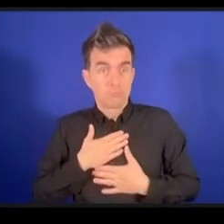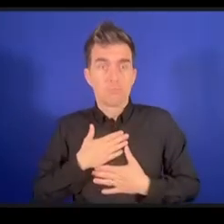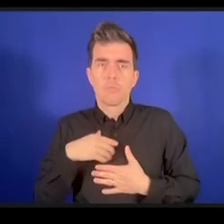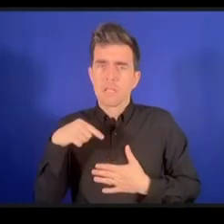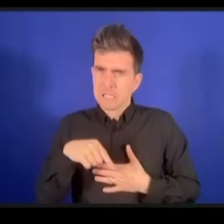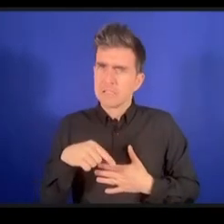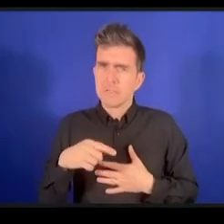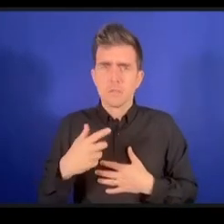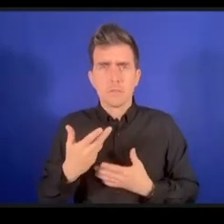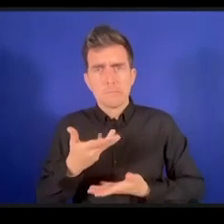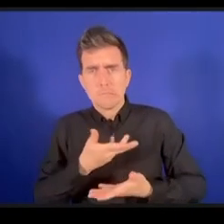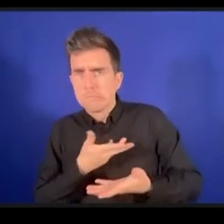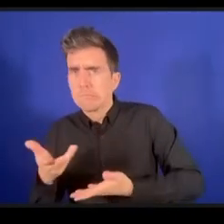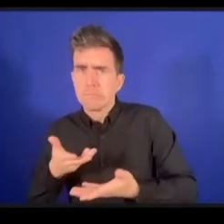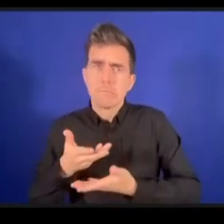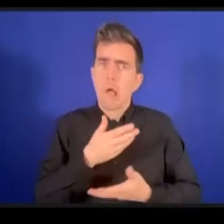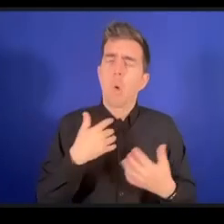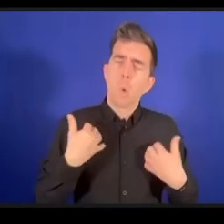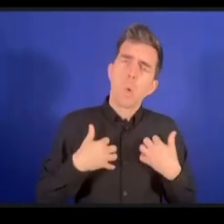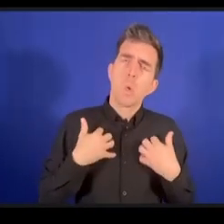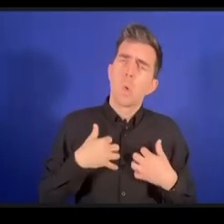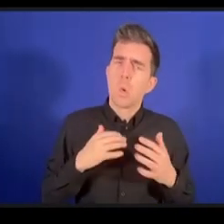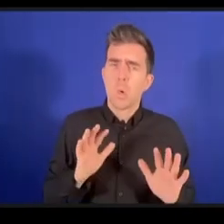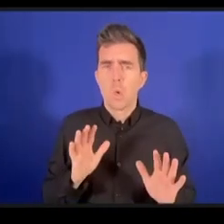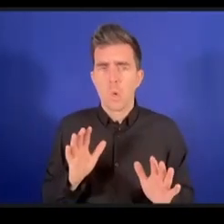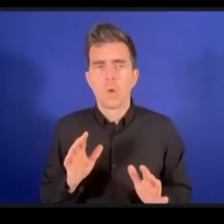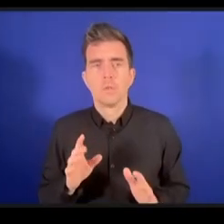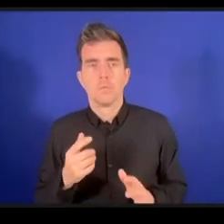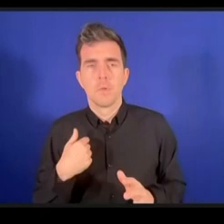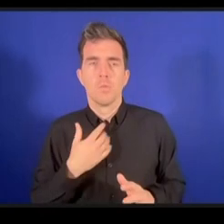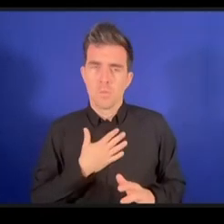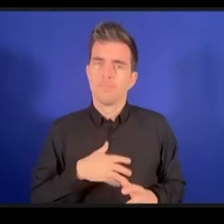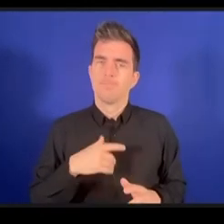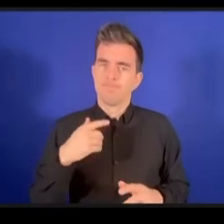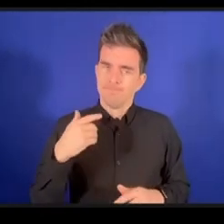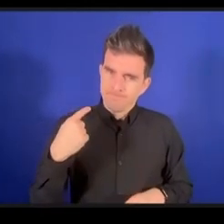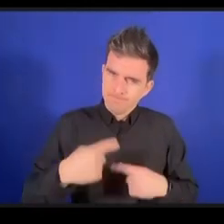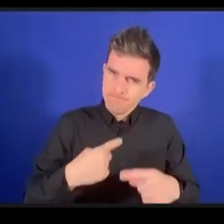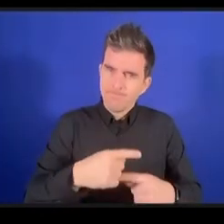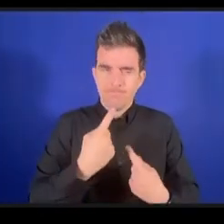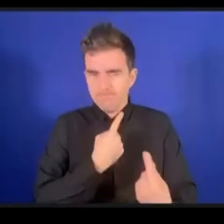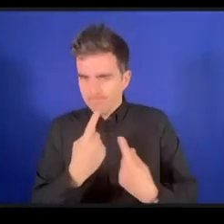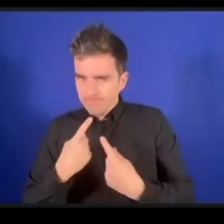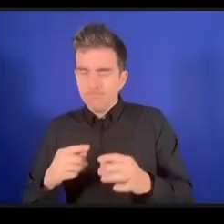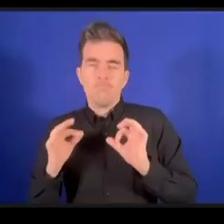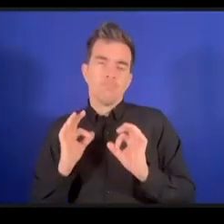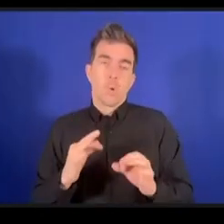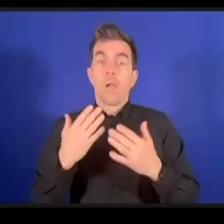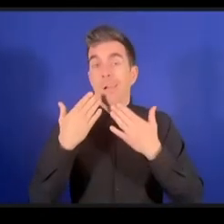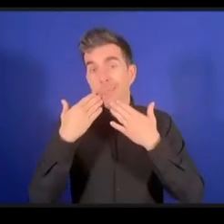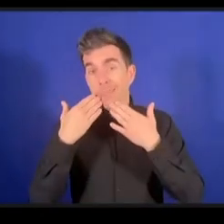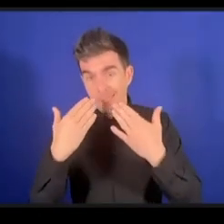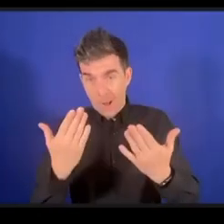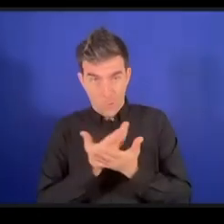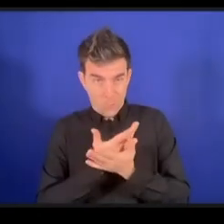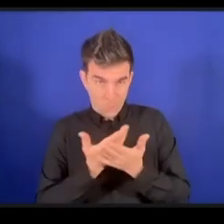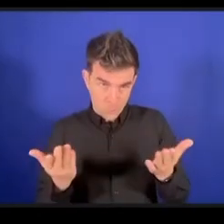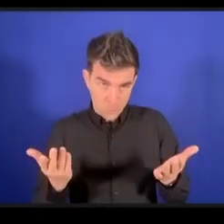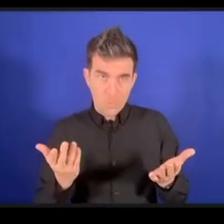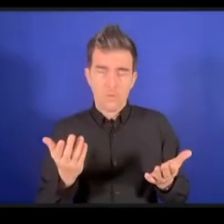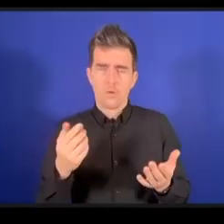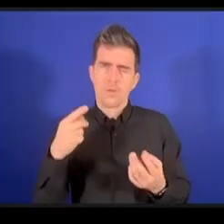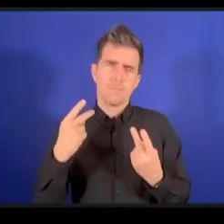من توفير إمكانية النفاذ لذوي الإعاقة شكرا فنت على هذه